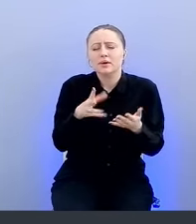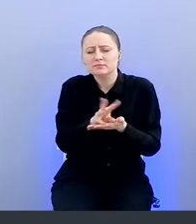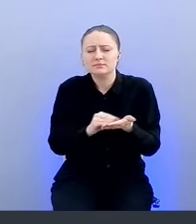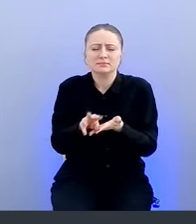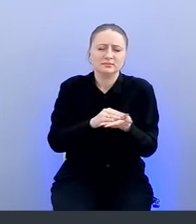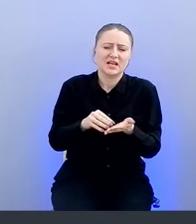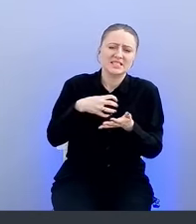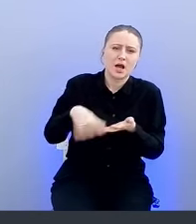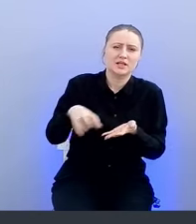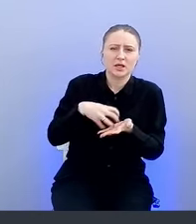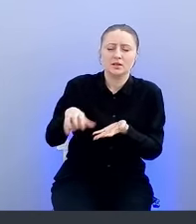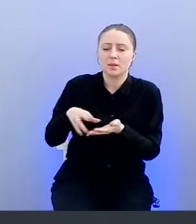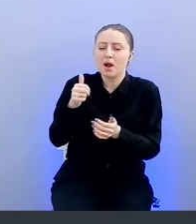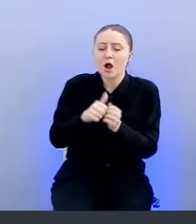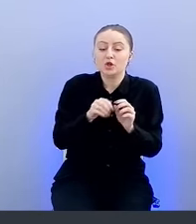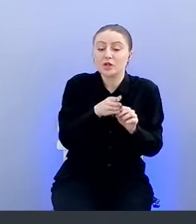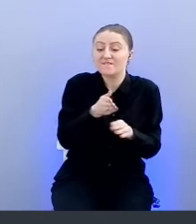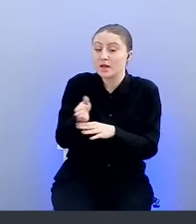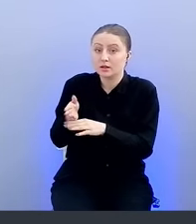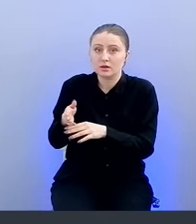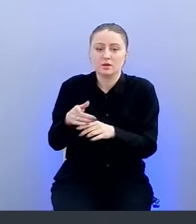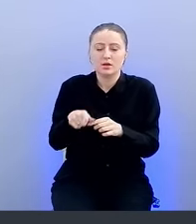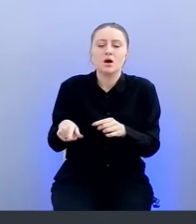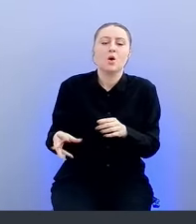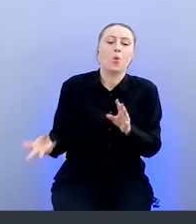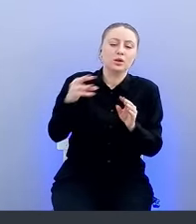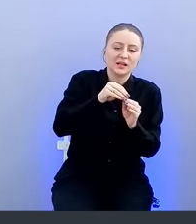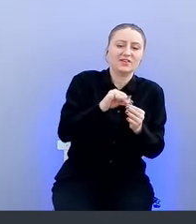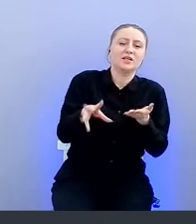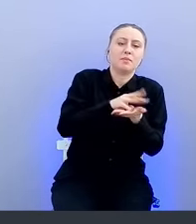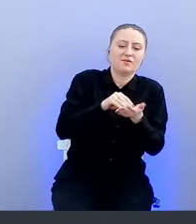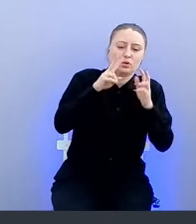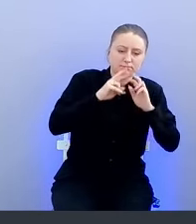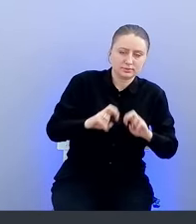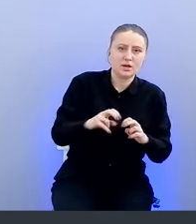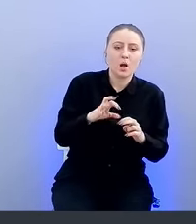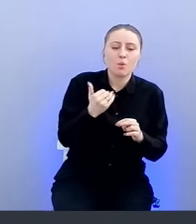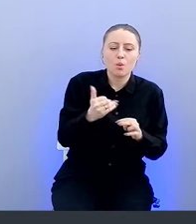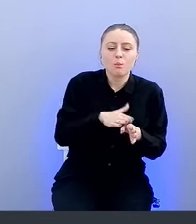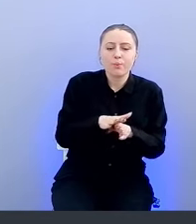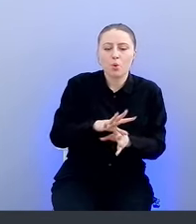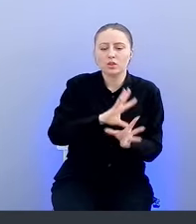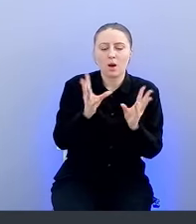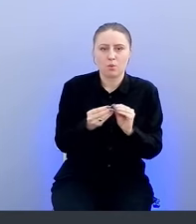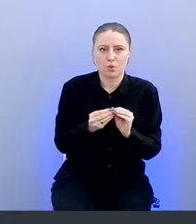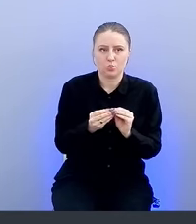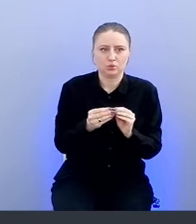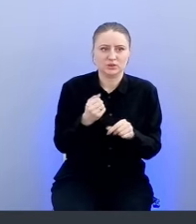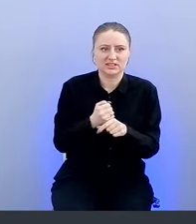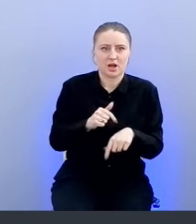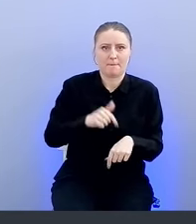просканено, каждая ветка укладывает и дедуплицирует в рамках ее полного набора срабатываний.